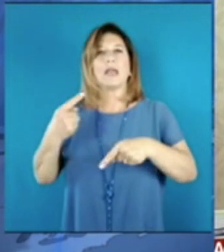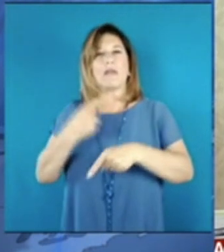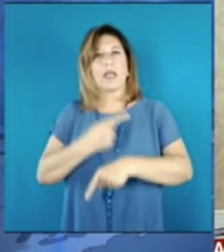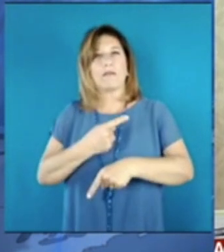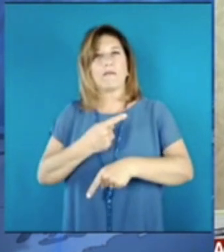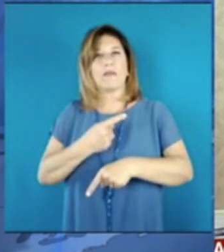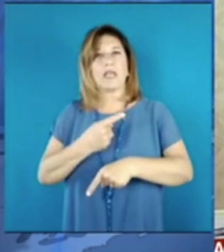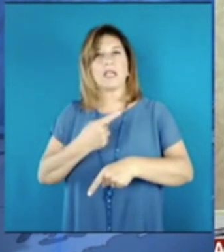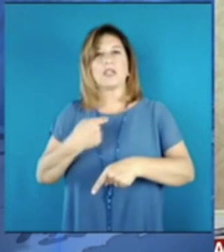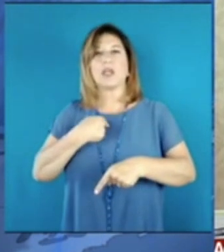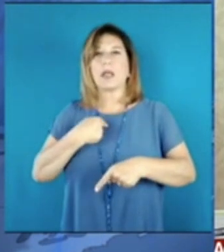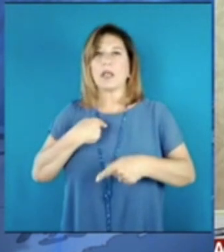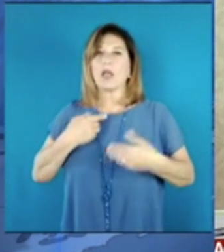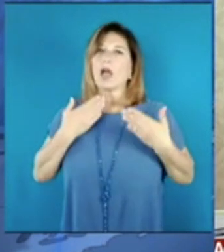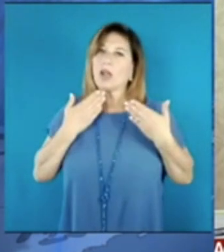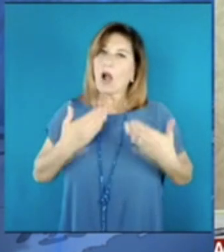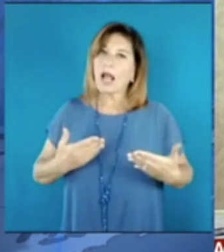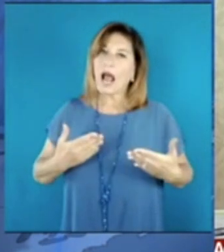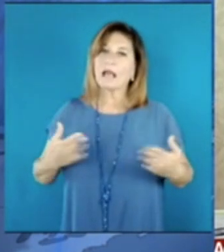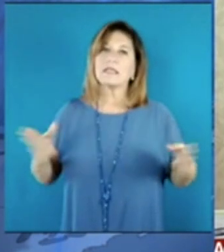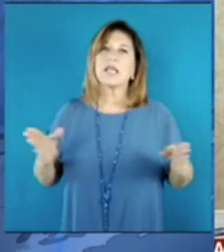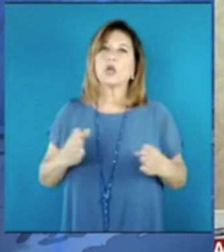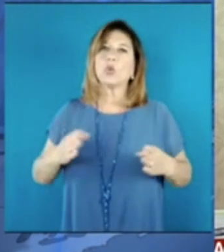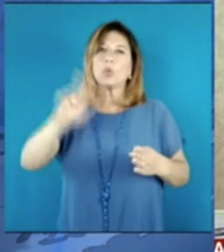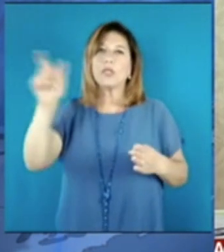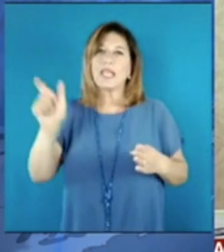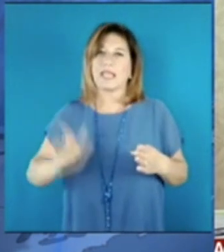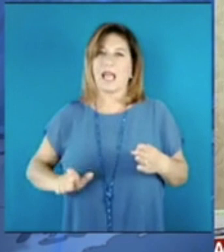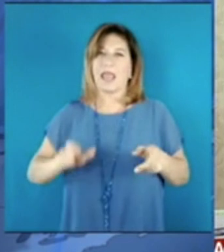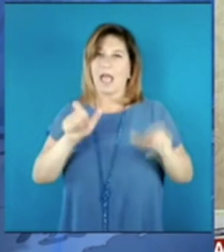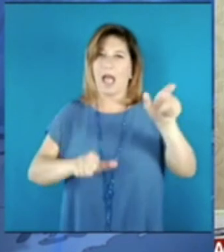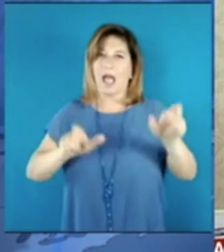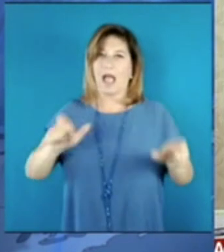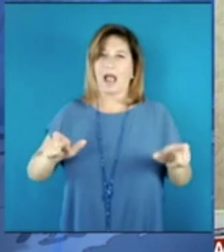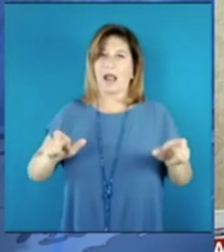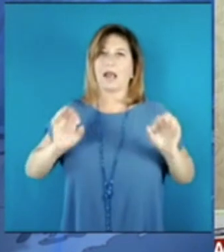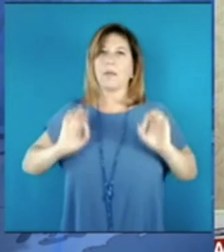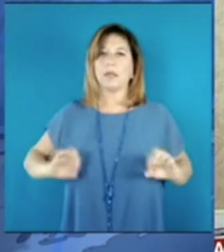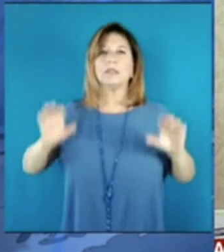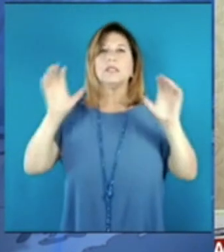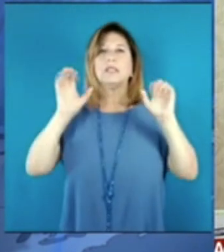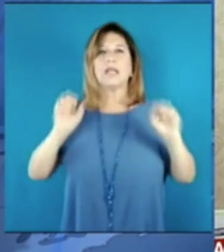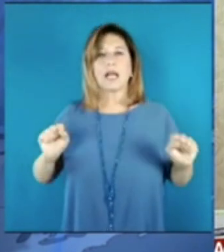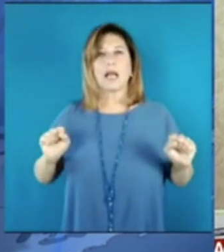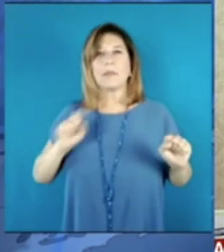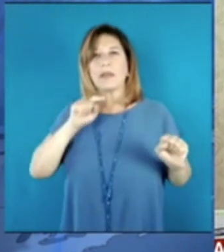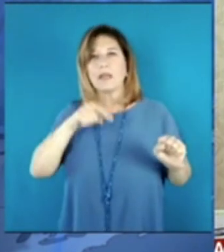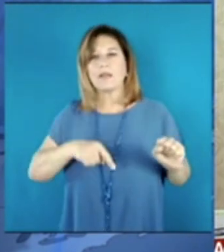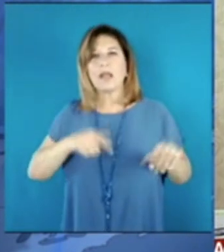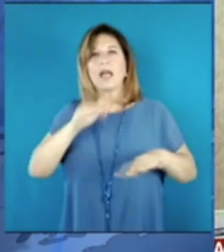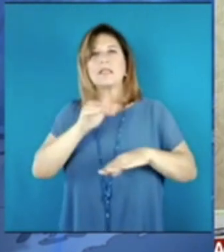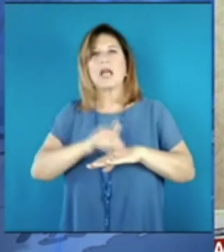il mio ringraziamento, ma quello di tutti gli italiani, perché le forze di polizia tutelano quello che è l'ordine